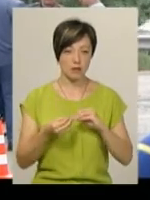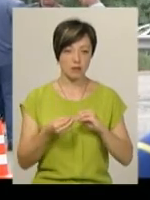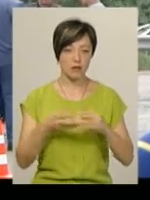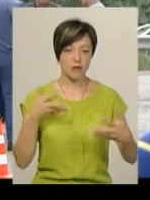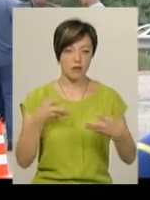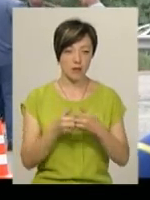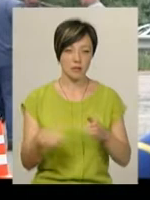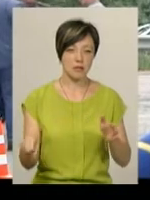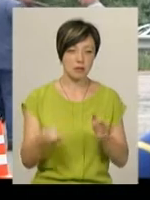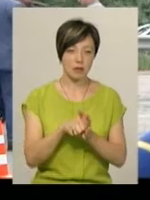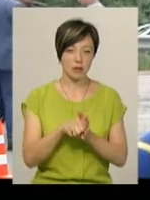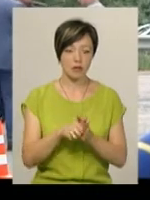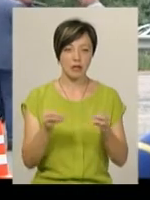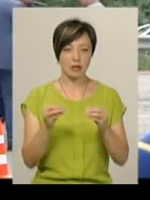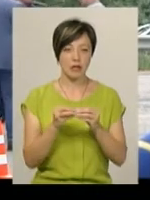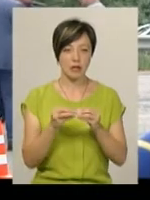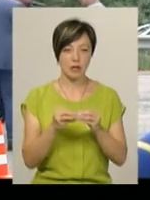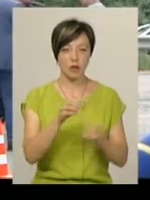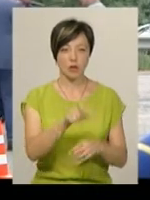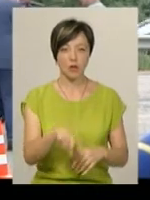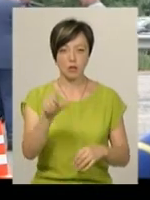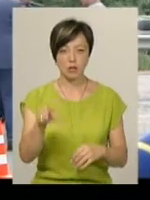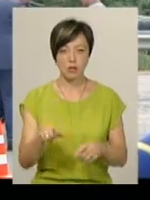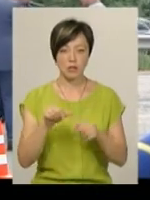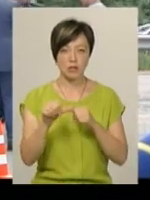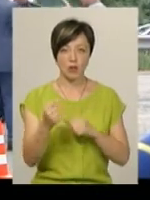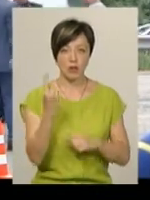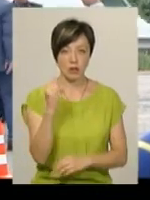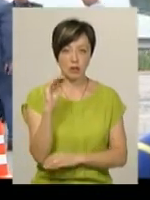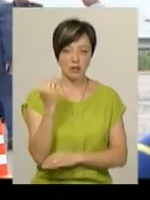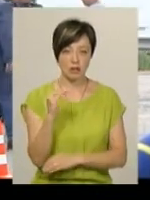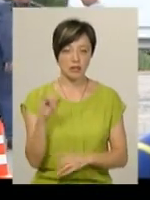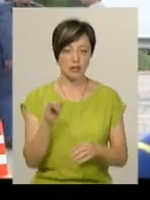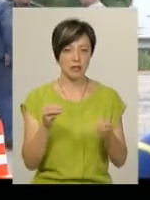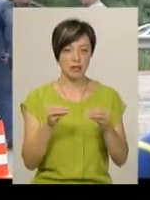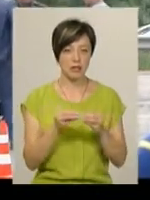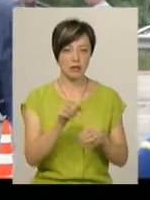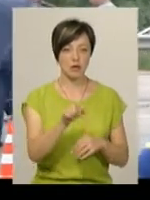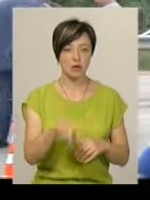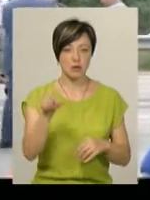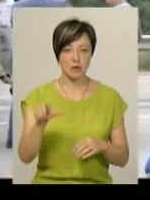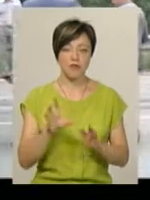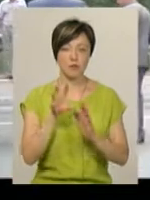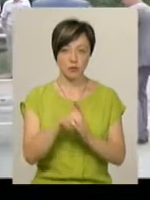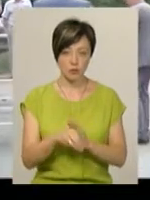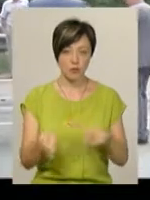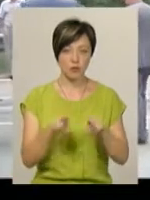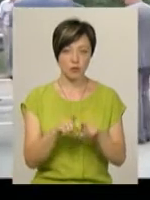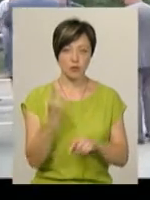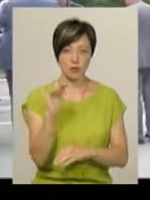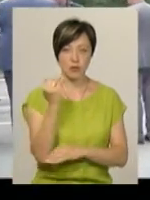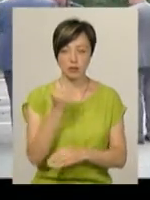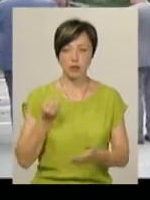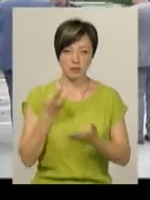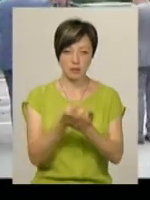загинуло вже 10 осіб, з них одна дитина, і 10 осіб, в тому числі також одна дитина,